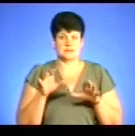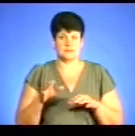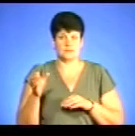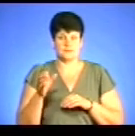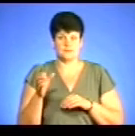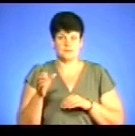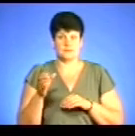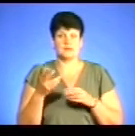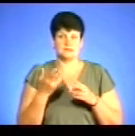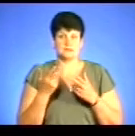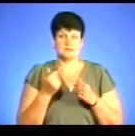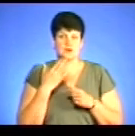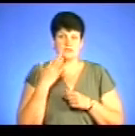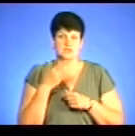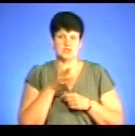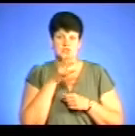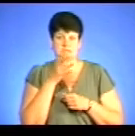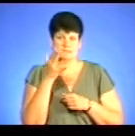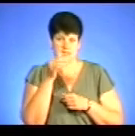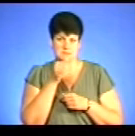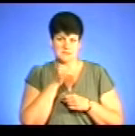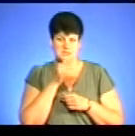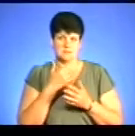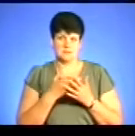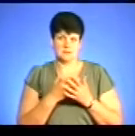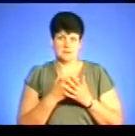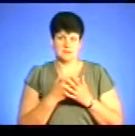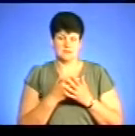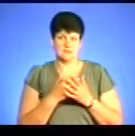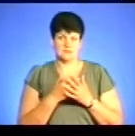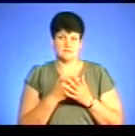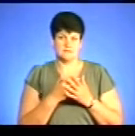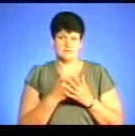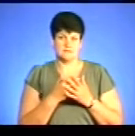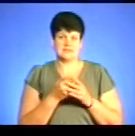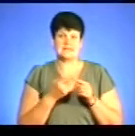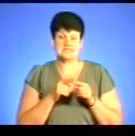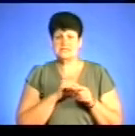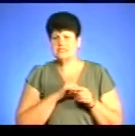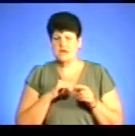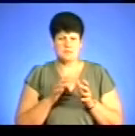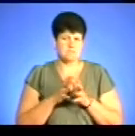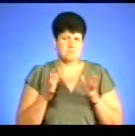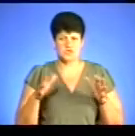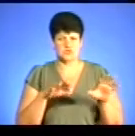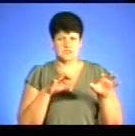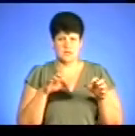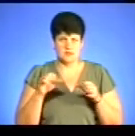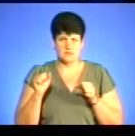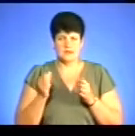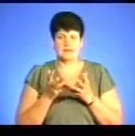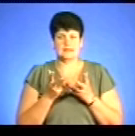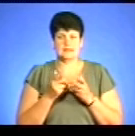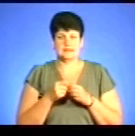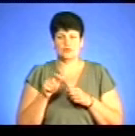за останній час, за п'ять місяців ми беремо, по травень місяць, це найбільше вилучення і найбільша кількість людей,